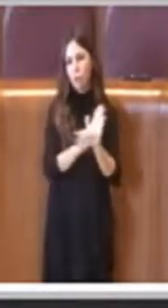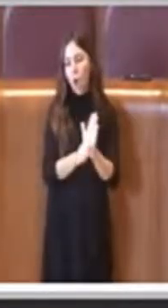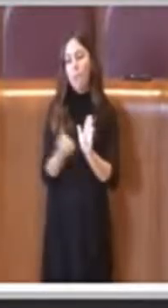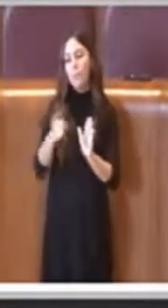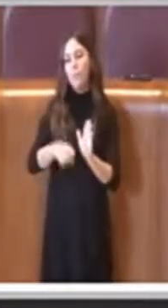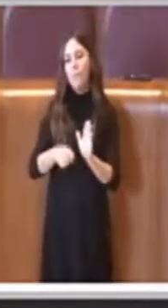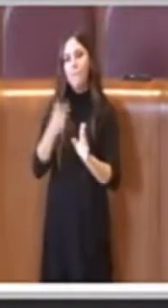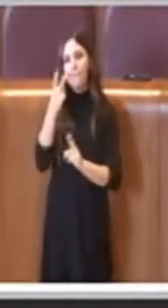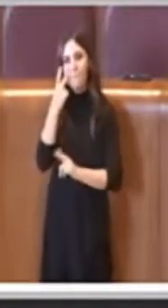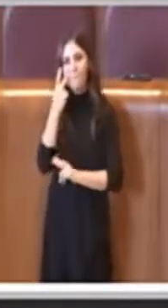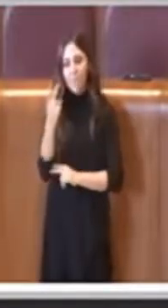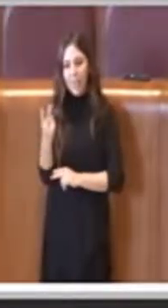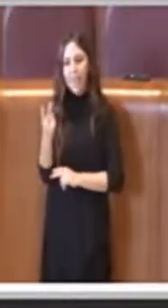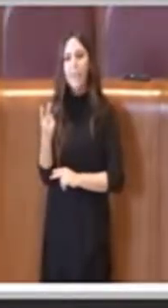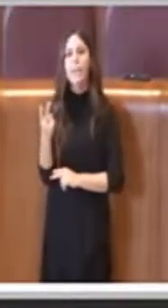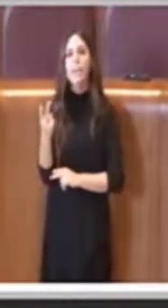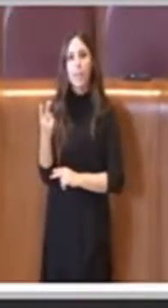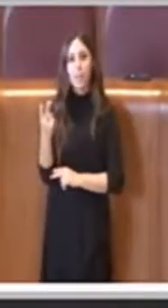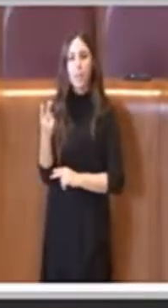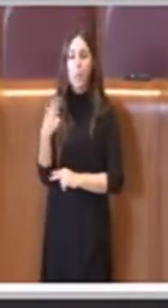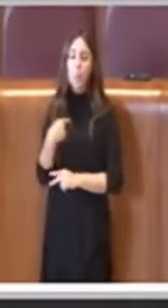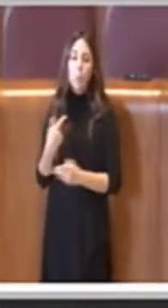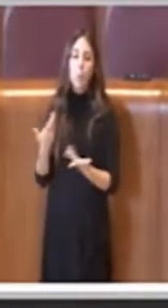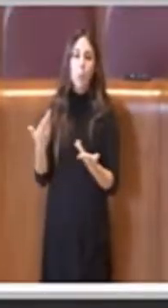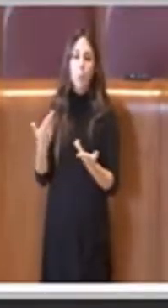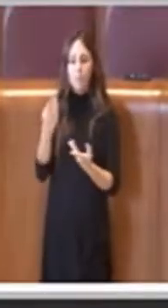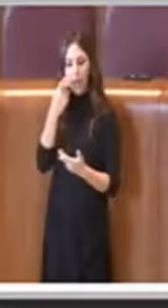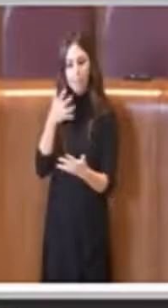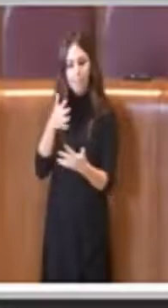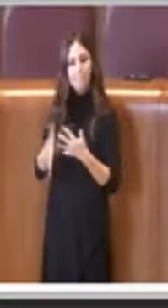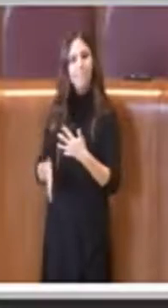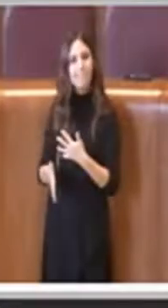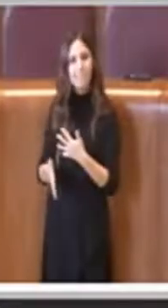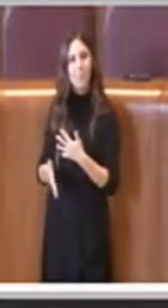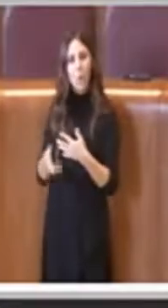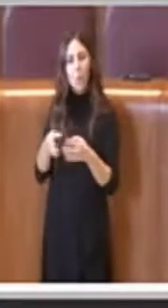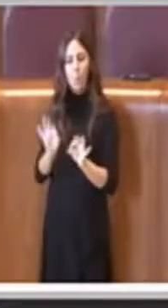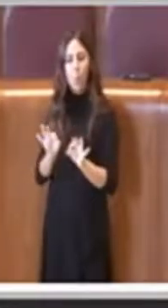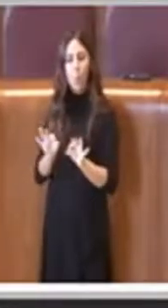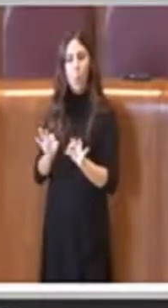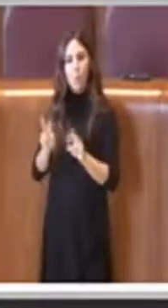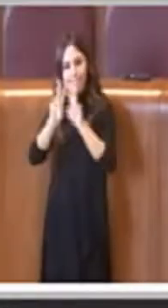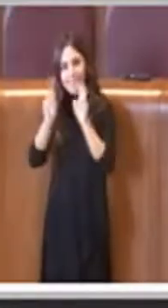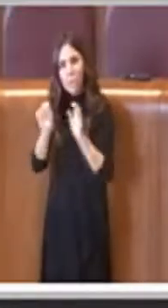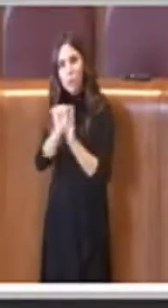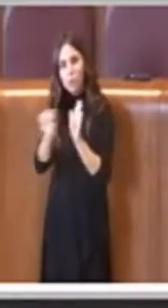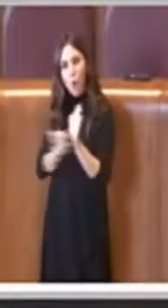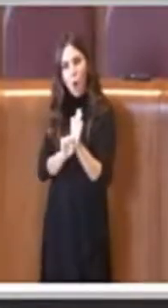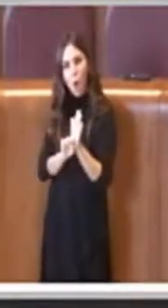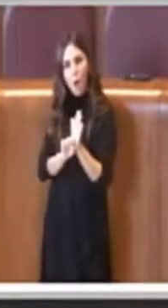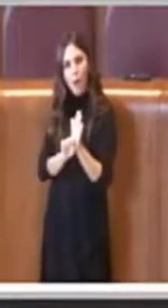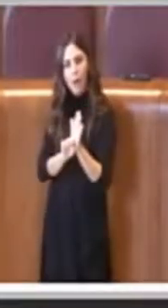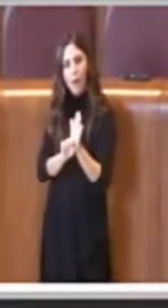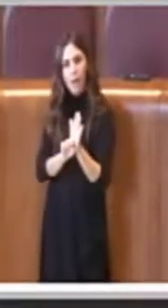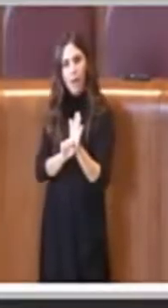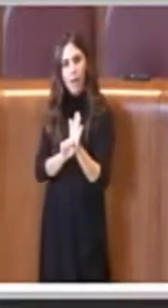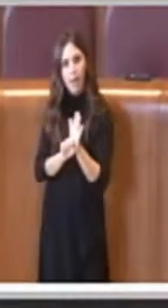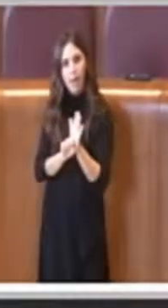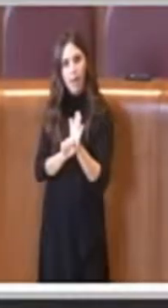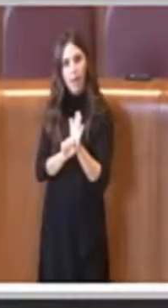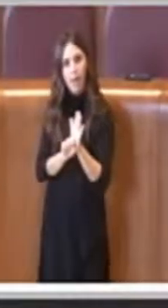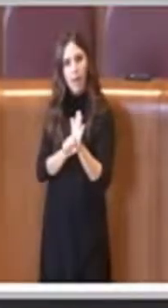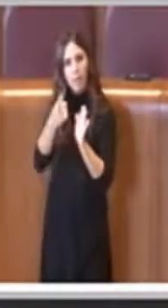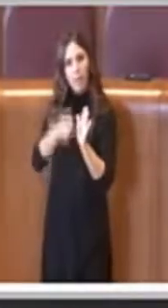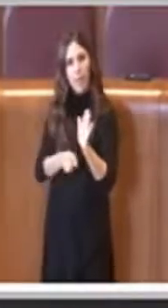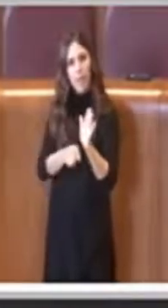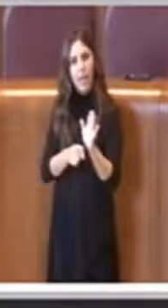ammirare e poterle approfondire ancora di più nella loro storia. Perciò ecco, questo è stato un lavoro